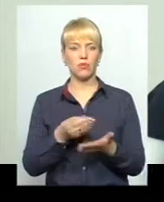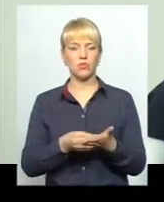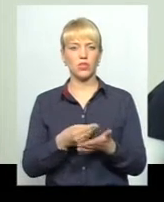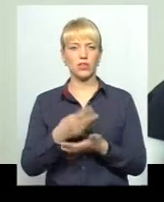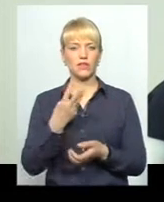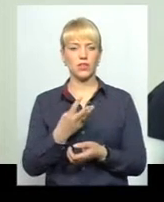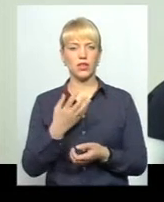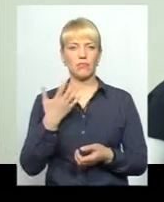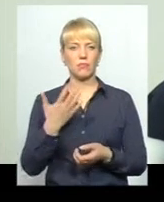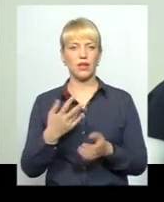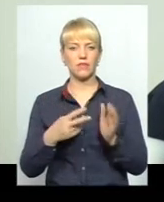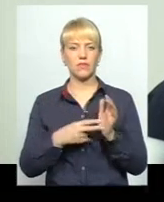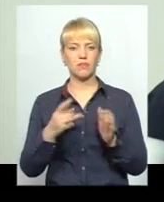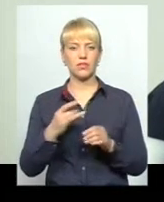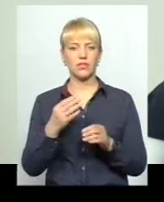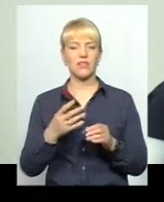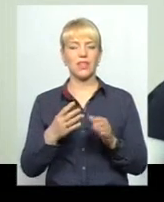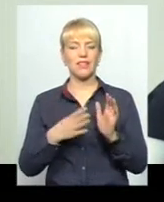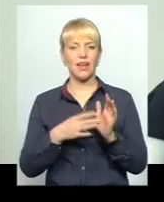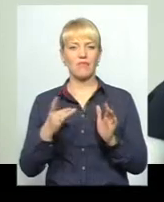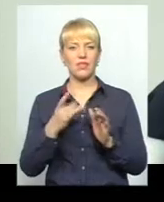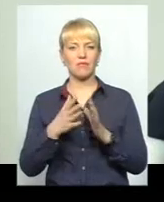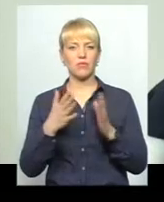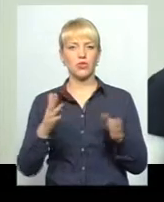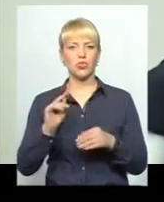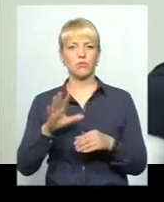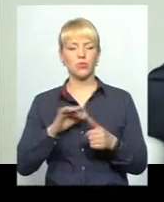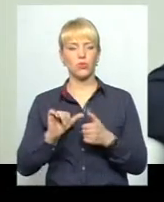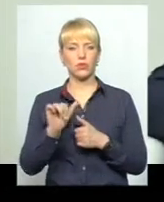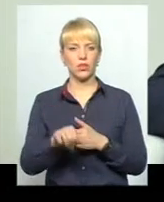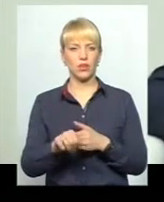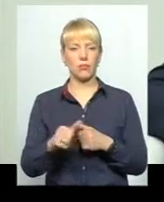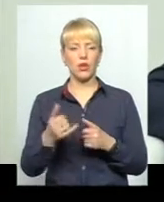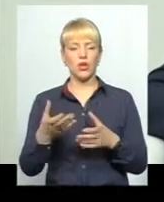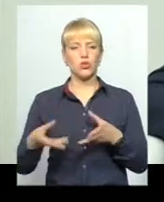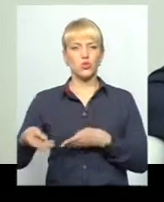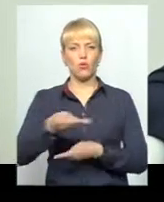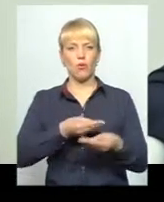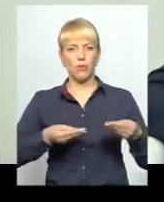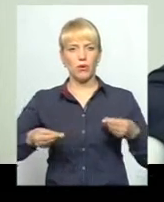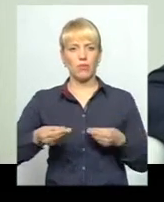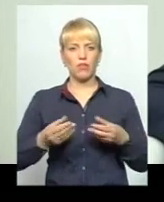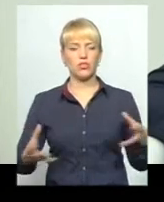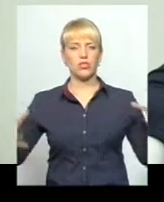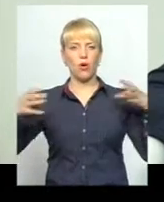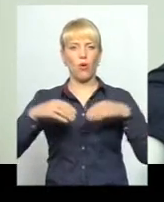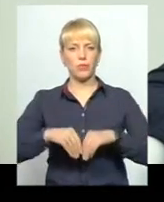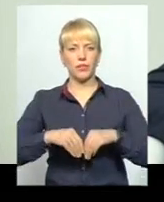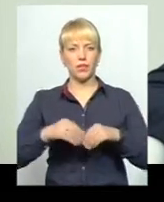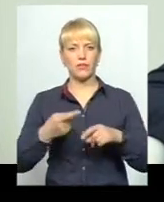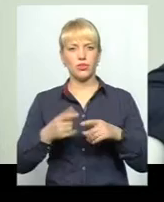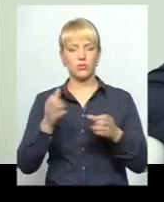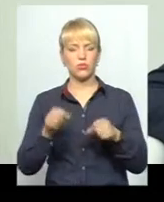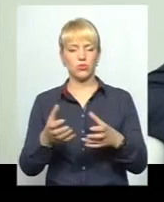5, 7, 9 разів більше, ніж вони мали окремо. Вони можуть, скооперувавшись, об'єднавшись, отримувати